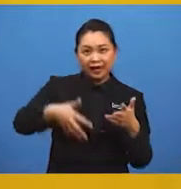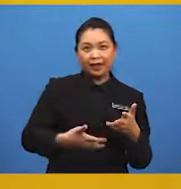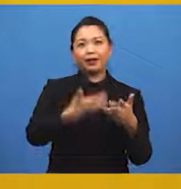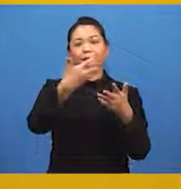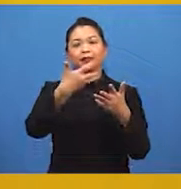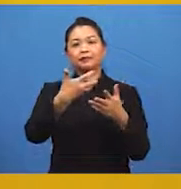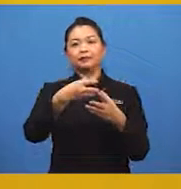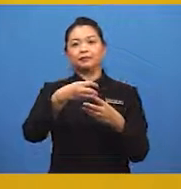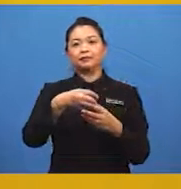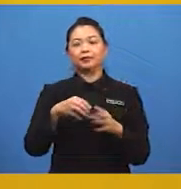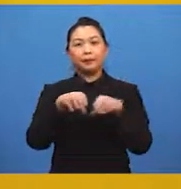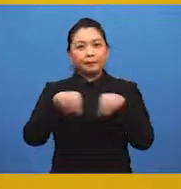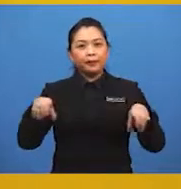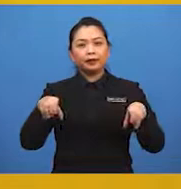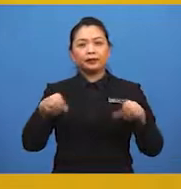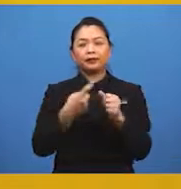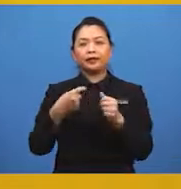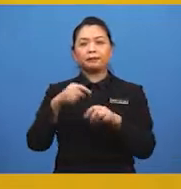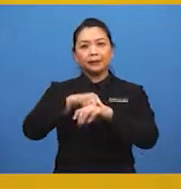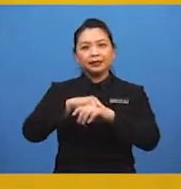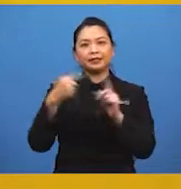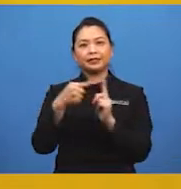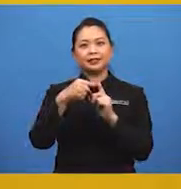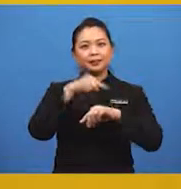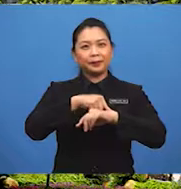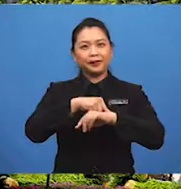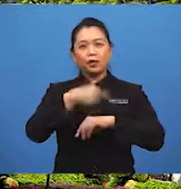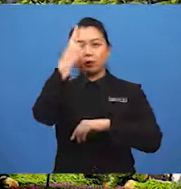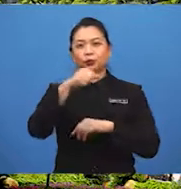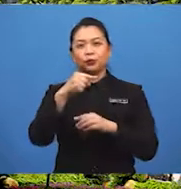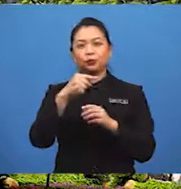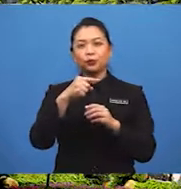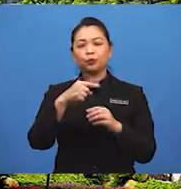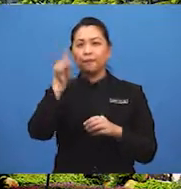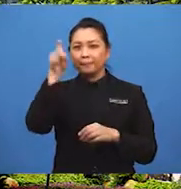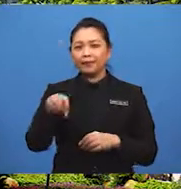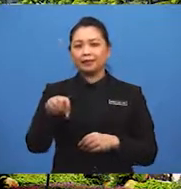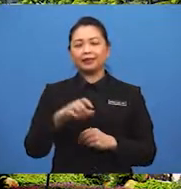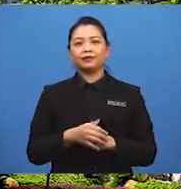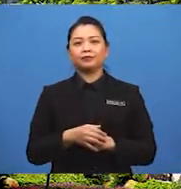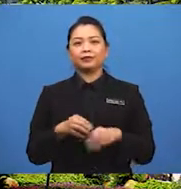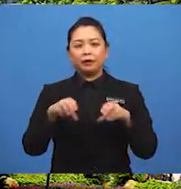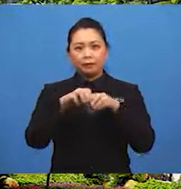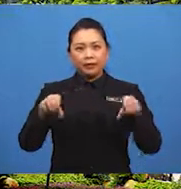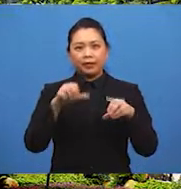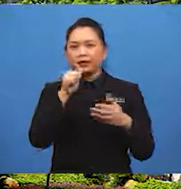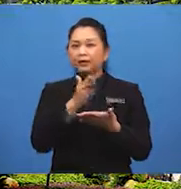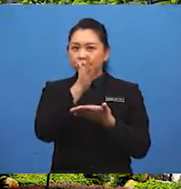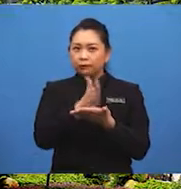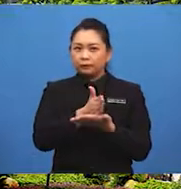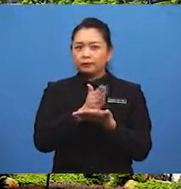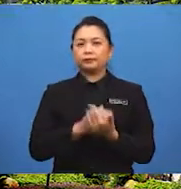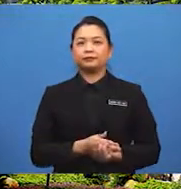mendalamkan parik dari semasa ke semasa untuk memastikan parik tidak